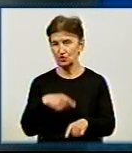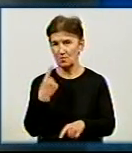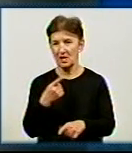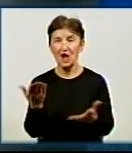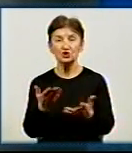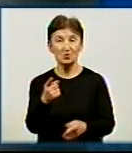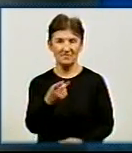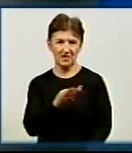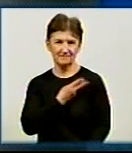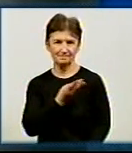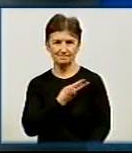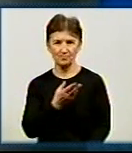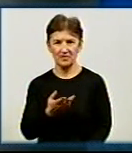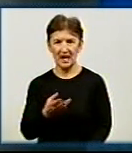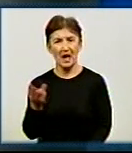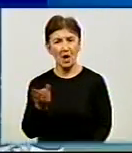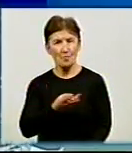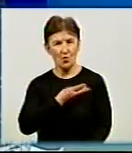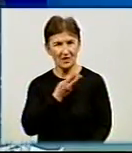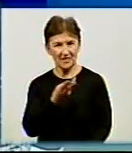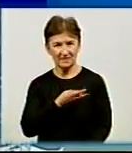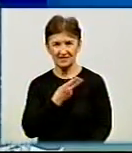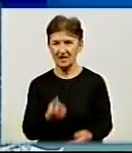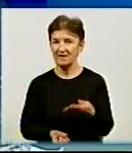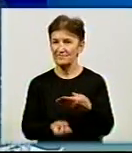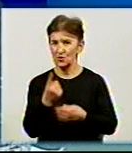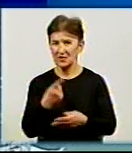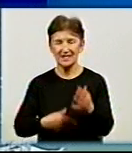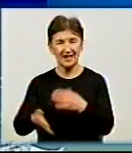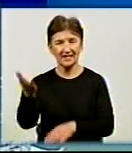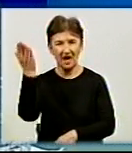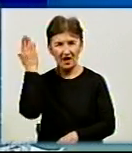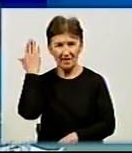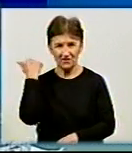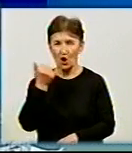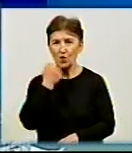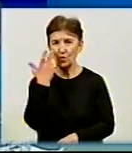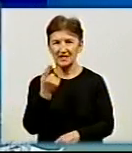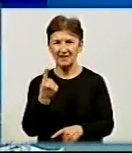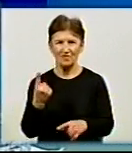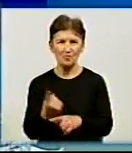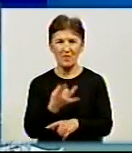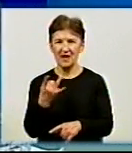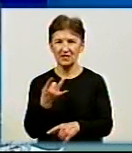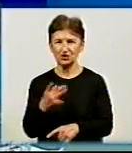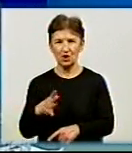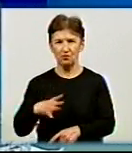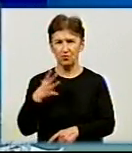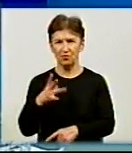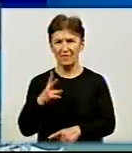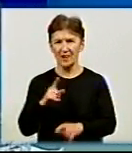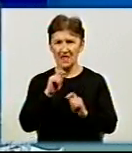мотивувалися? Мотивація виникла доволі давно, ще коли я вперше був на